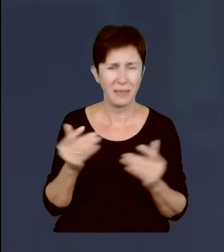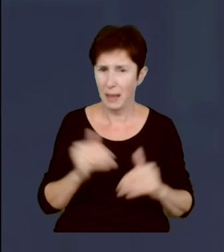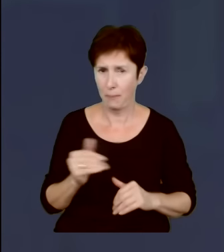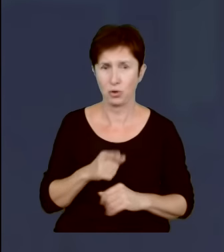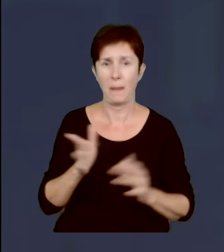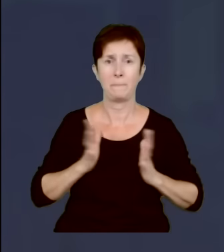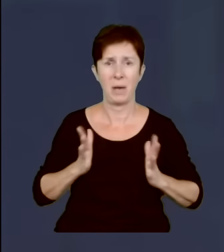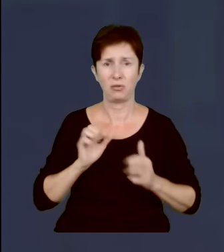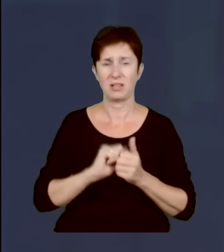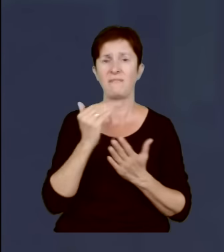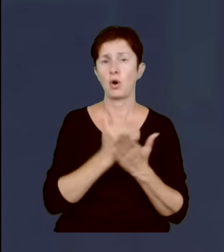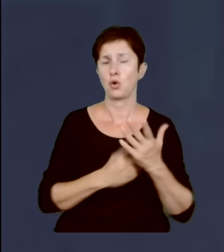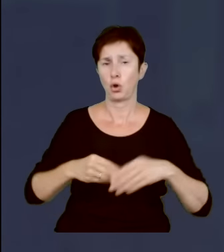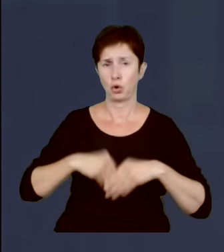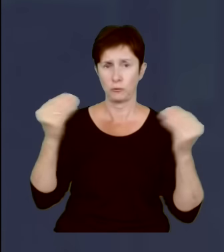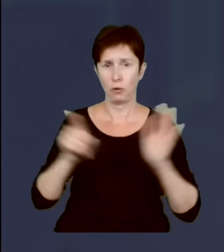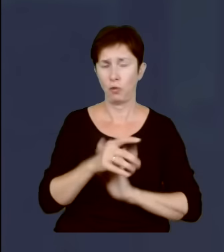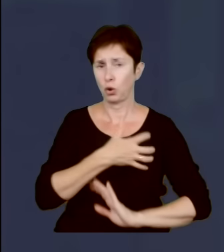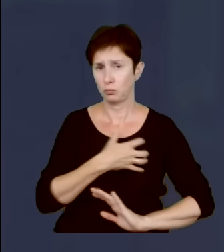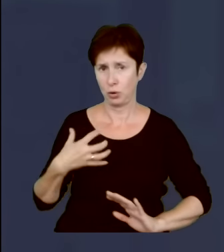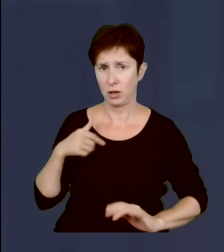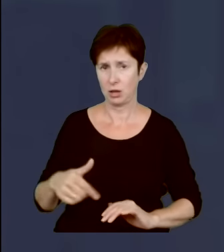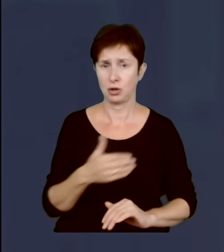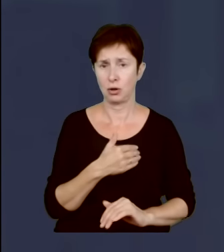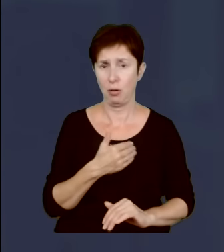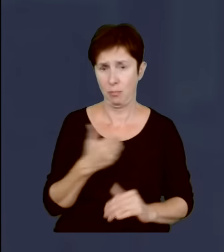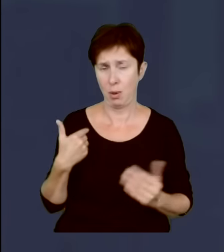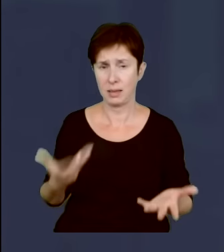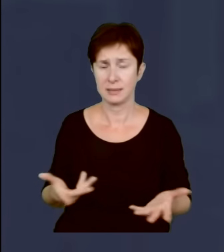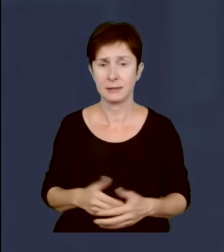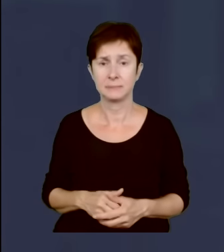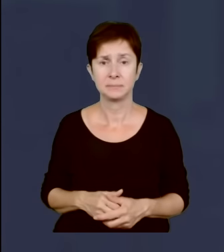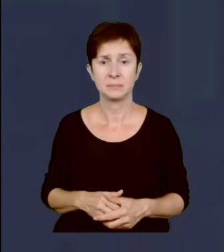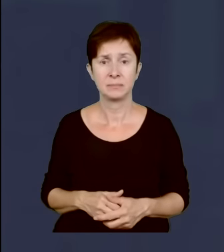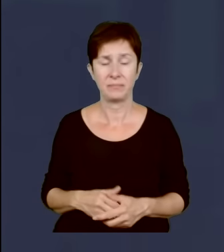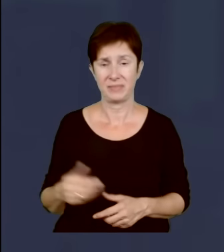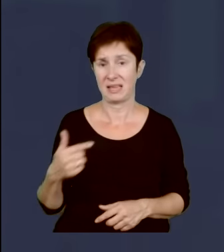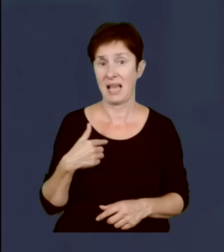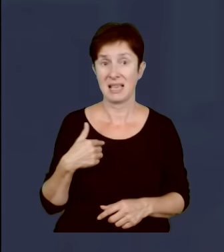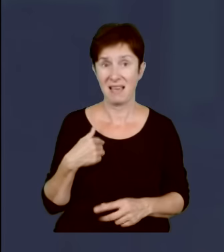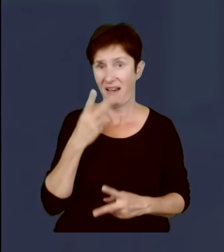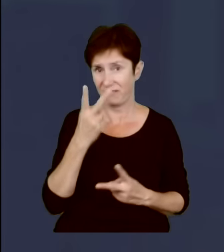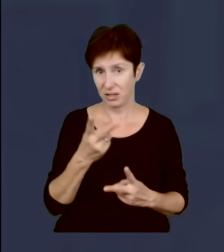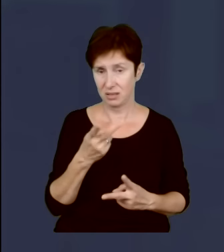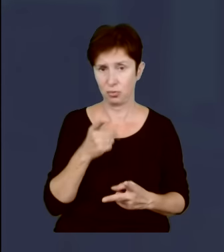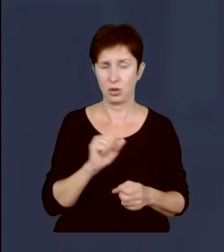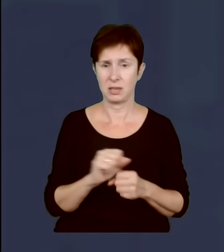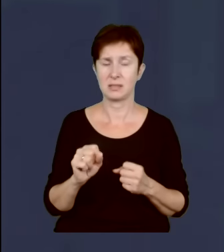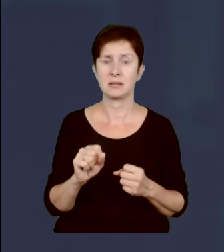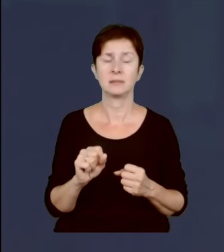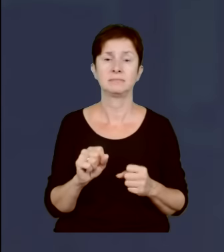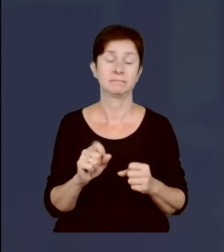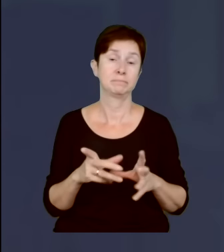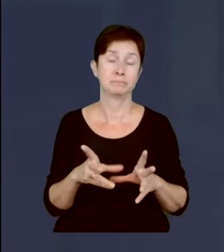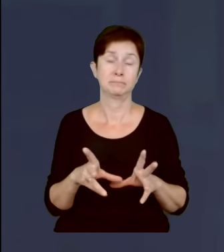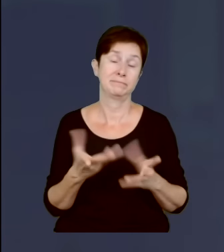gospodarczego też naszego kraju. No a ja to traktuję jako preludium do tego,